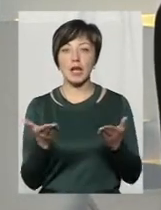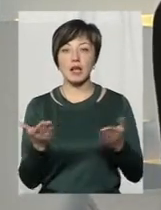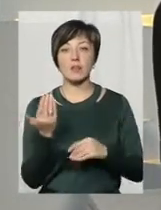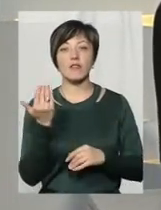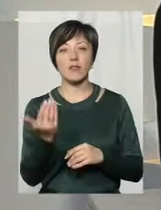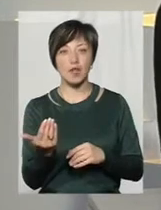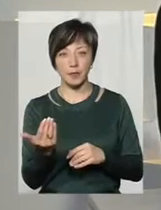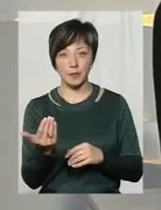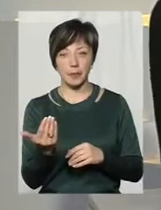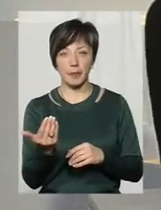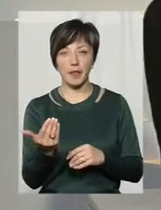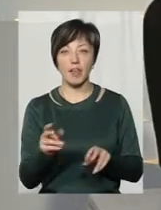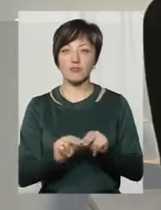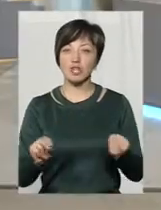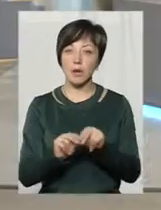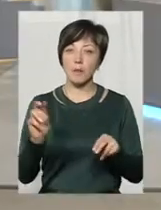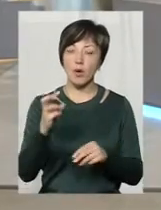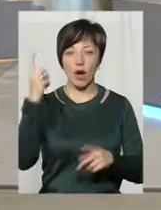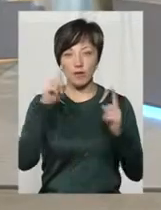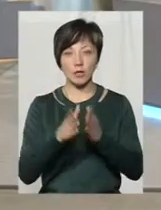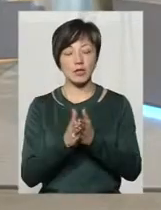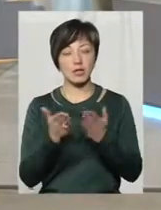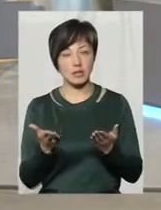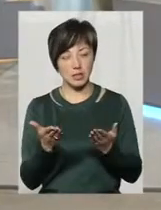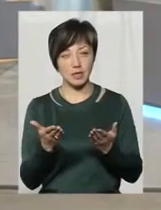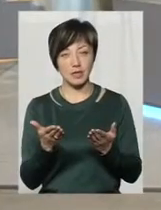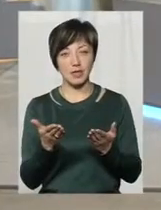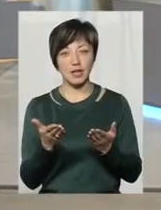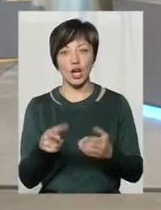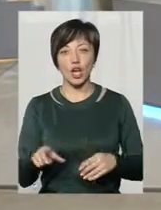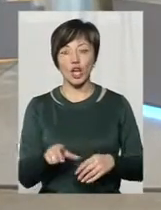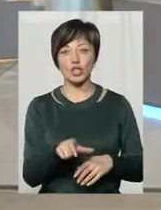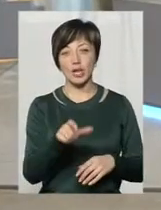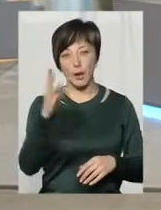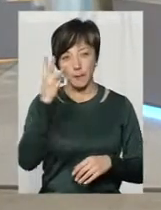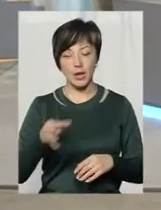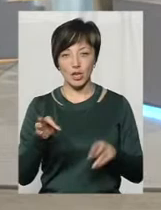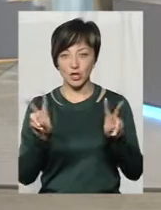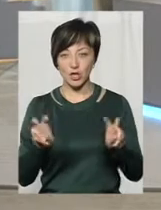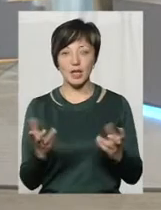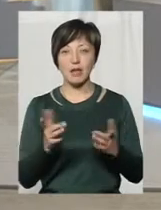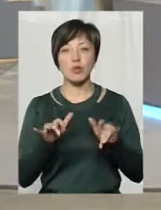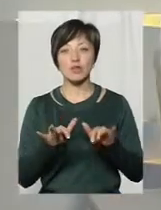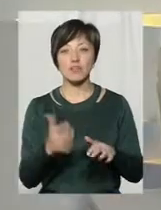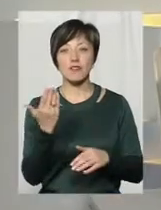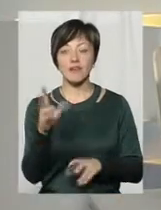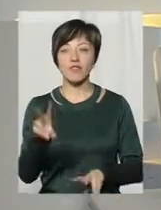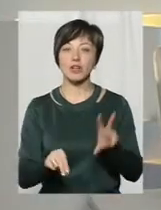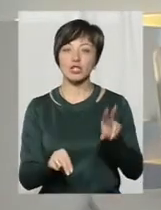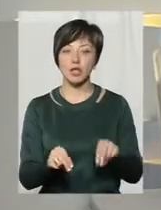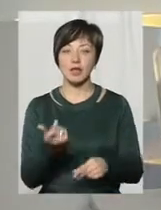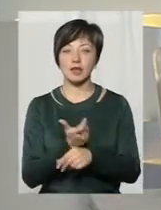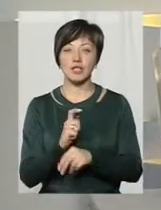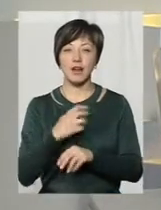ви, як вчитель біології, як автор книжки річки Хмельниччини, які з цих процесів ви б вважали